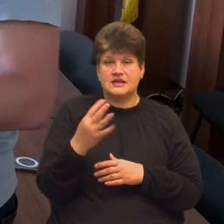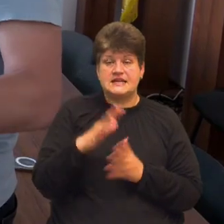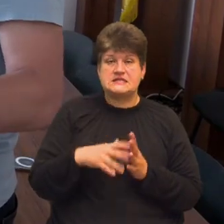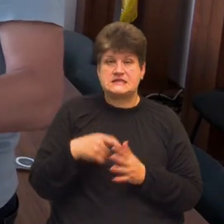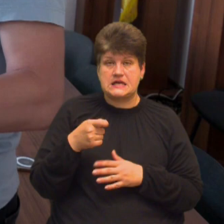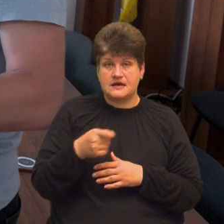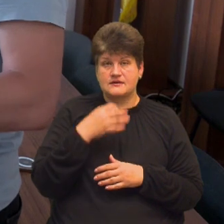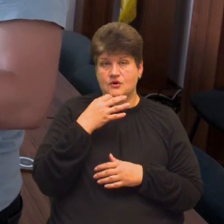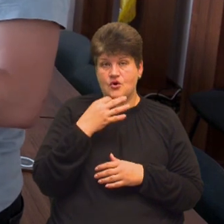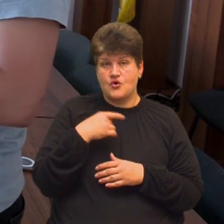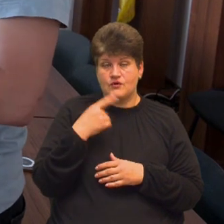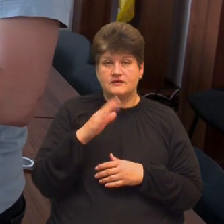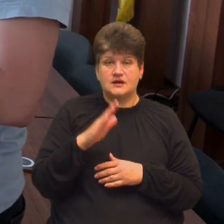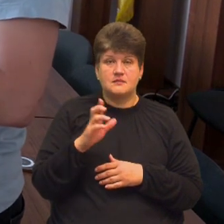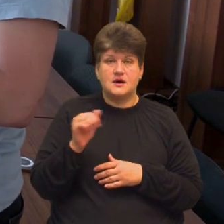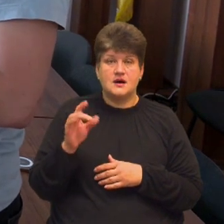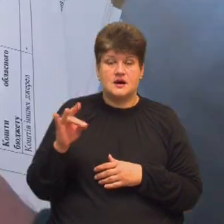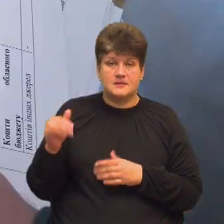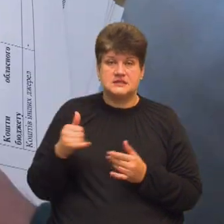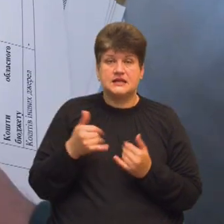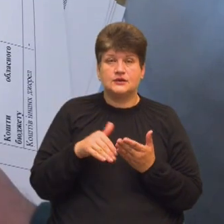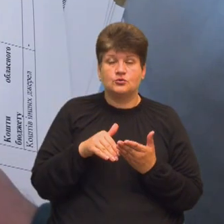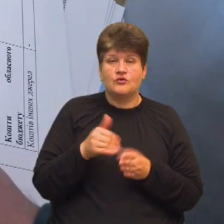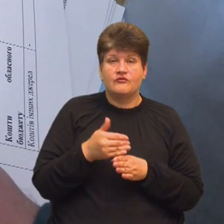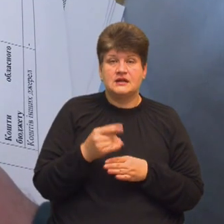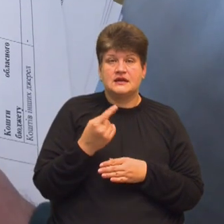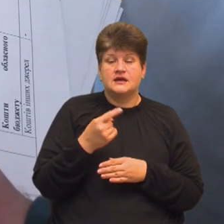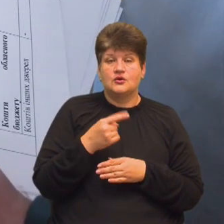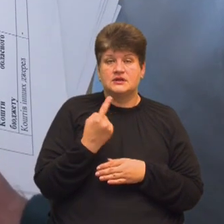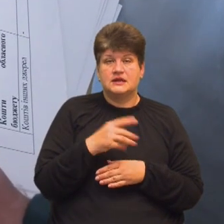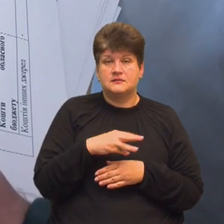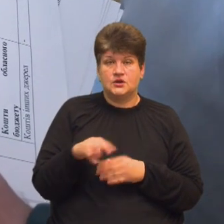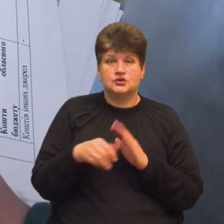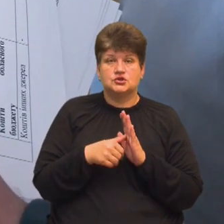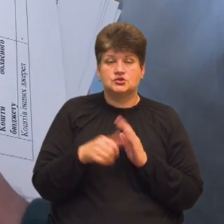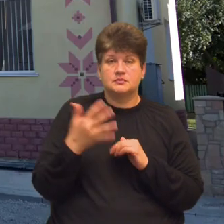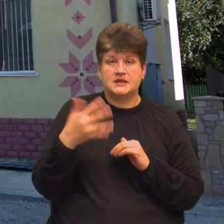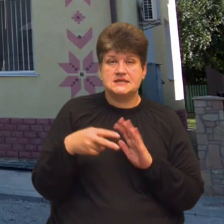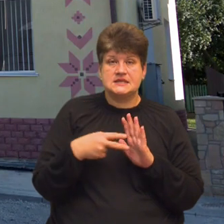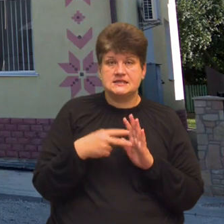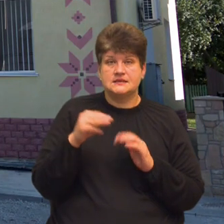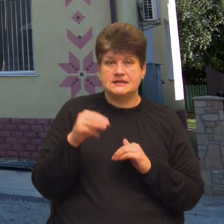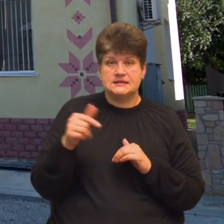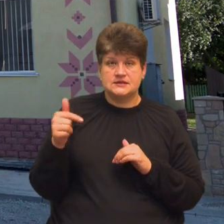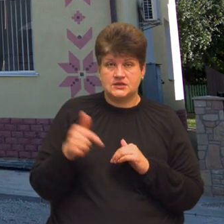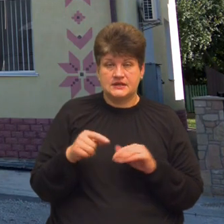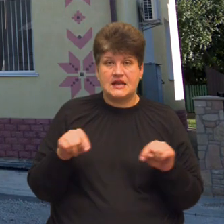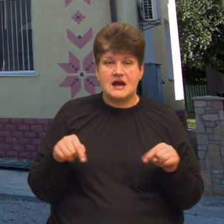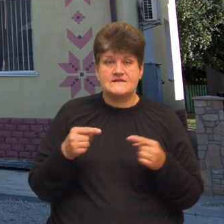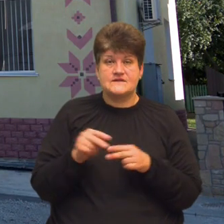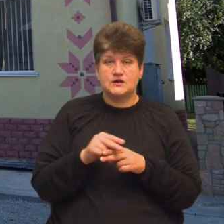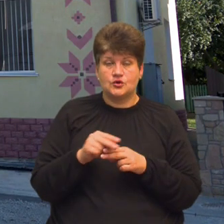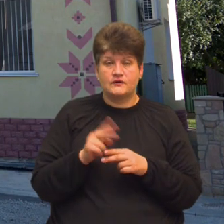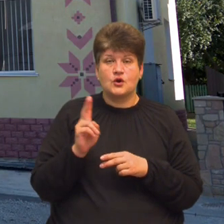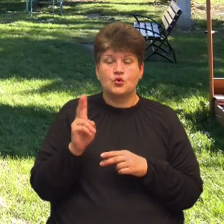розповідає Віталій Барабаш. Для допомоги їм виділили мільйон 657 тисяч гривень. Для відновлення комунальних